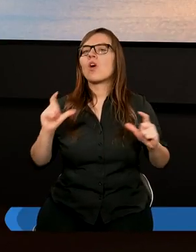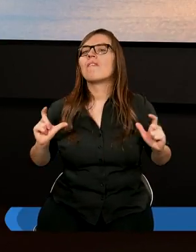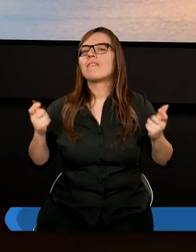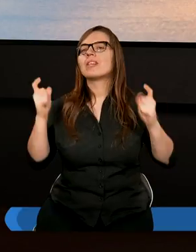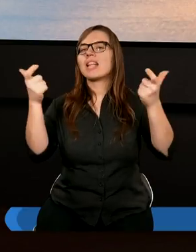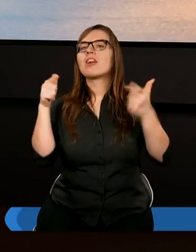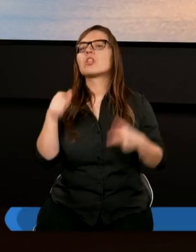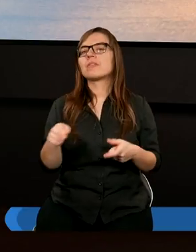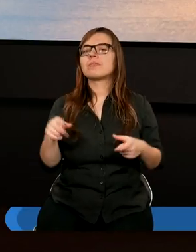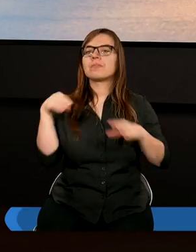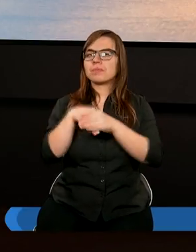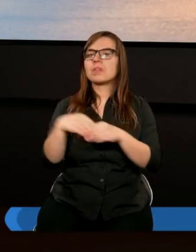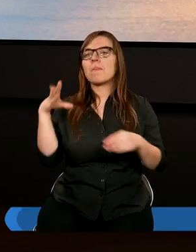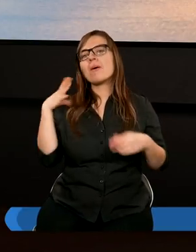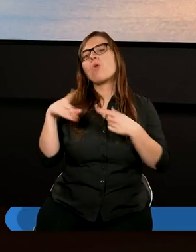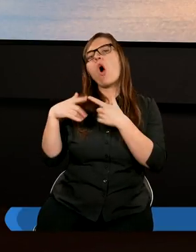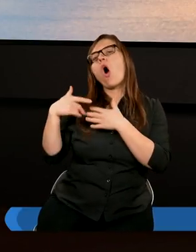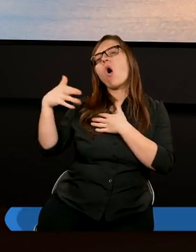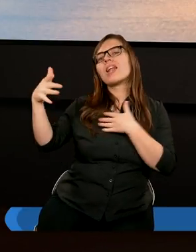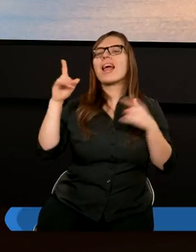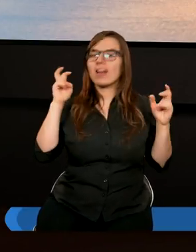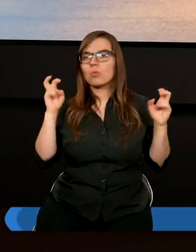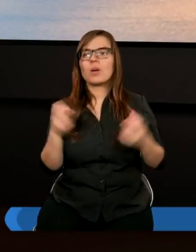wydarzenie jeszcze było odległe.